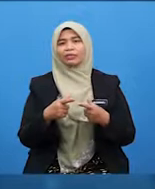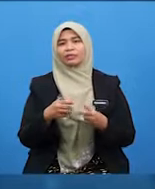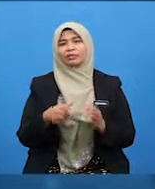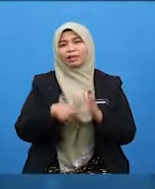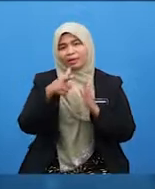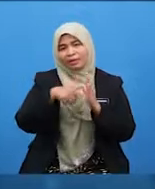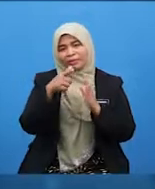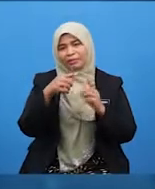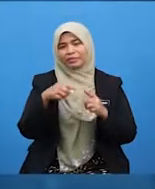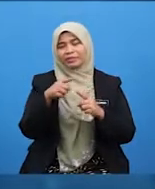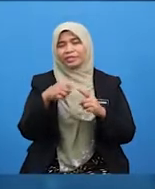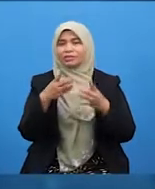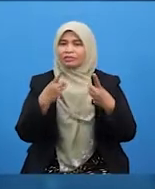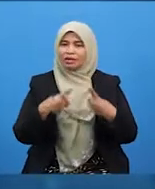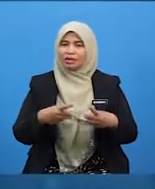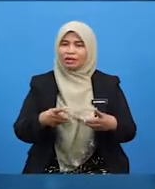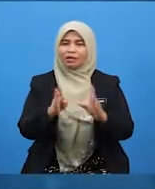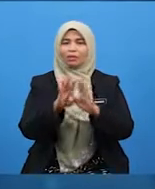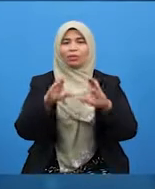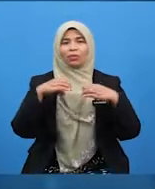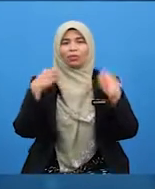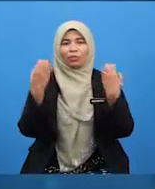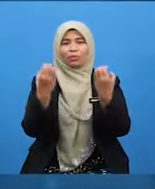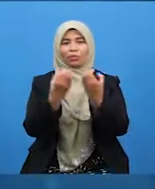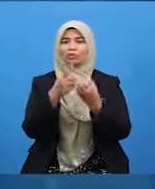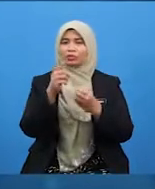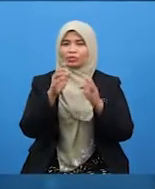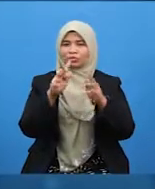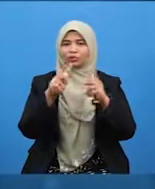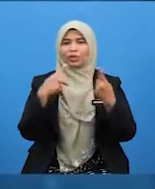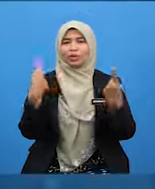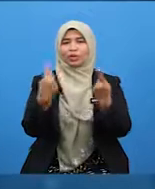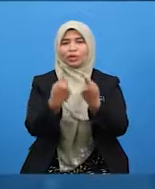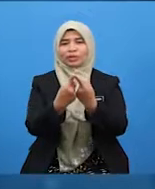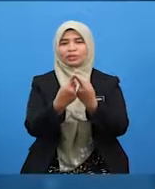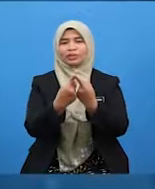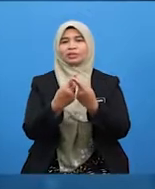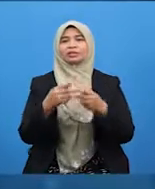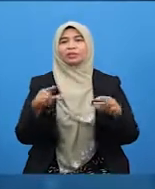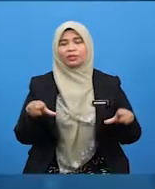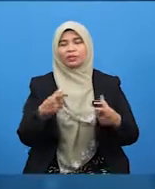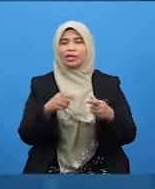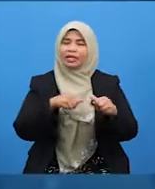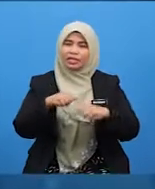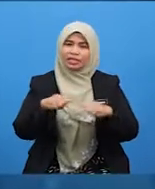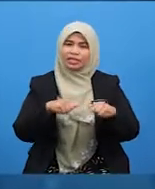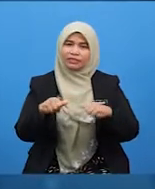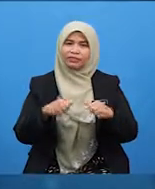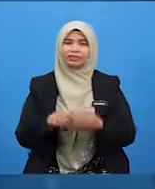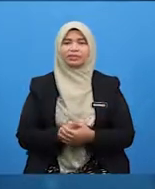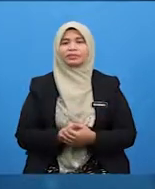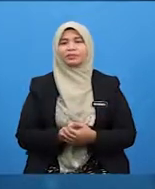apabila sedang berkumpul seisi keluarga. melakukan aktiviti,